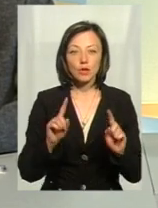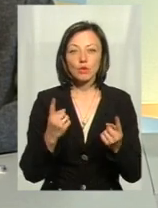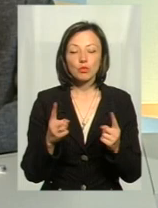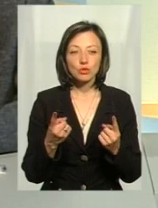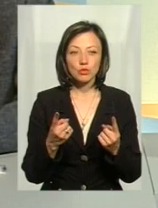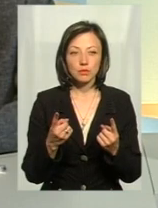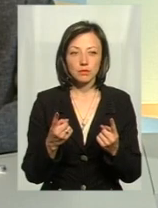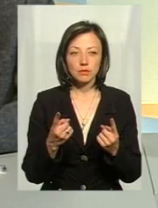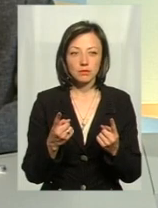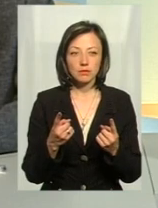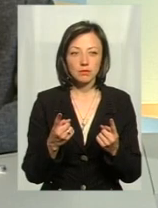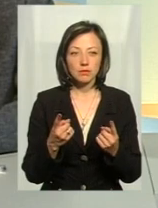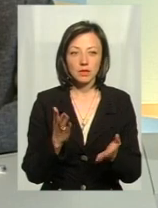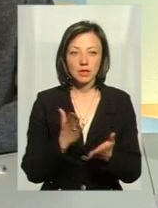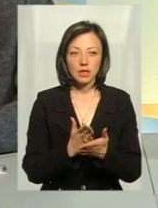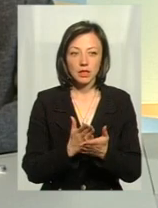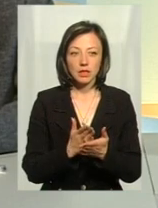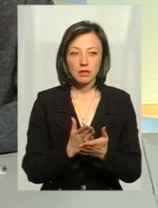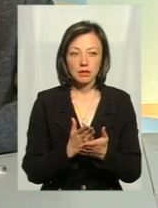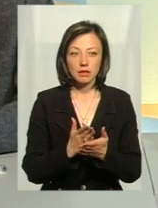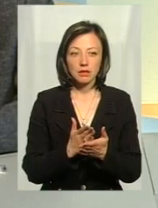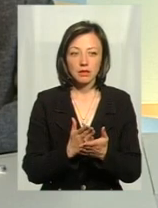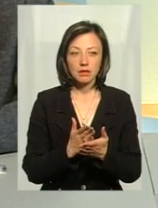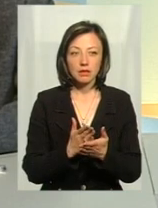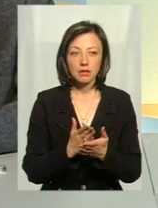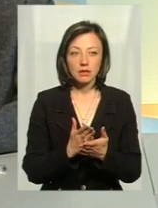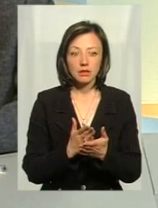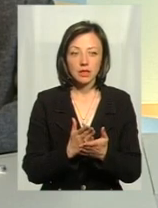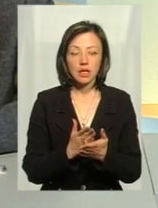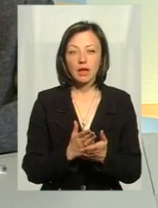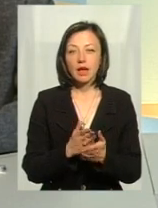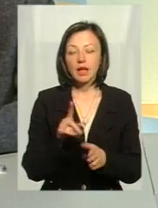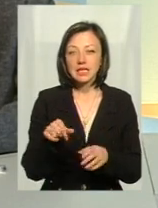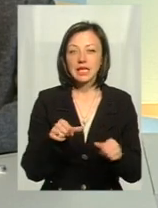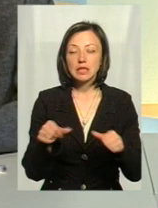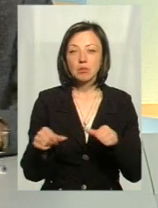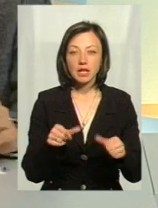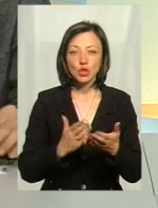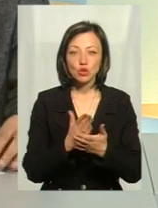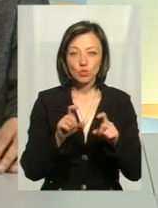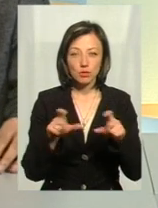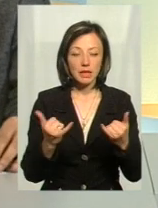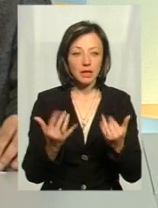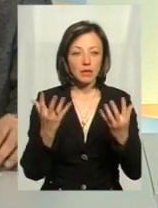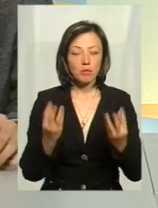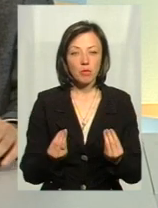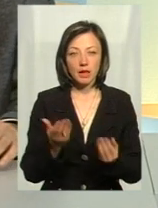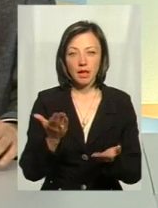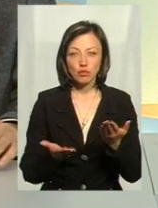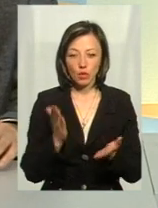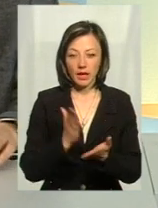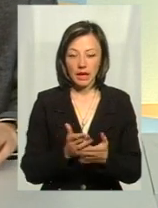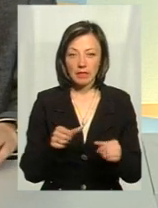так би, ну, є такі, да, якби... І ті же самі діспетчерські служби, да, на даний момент, якщо є